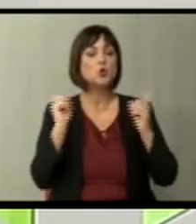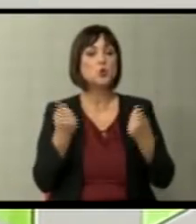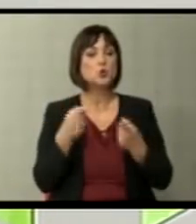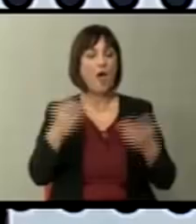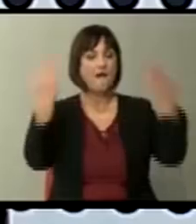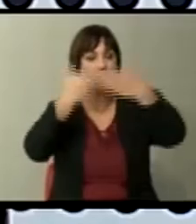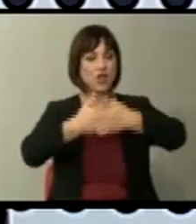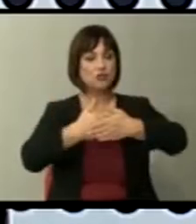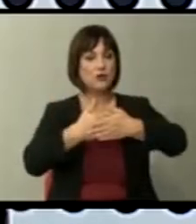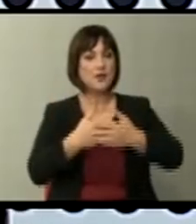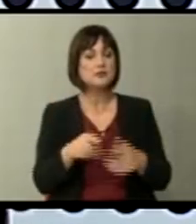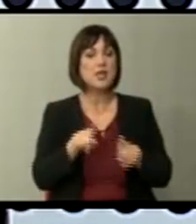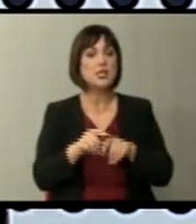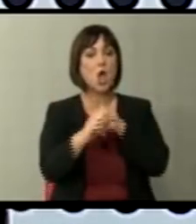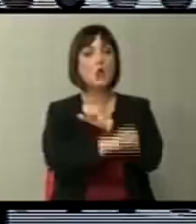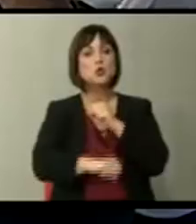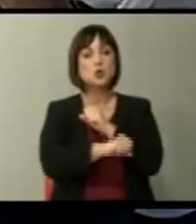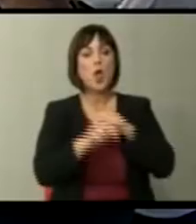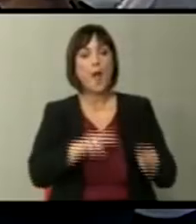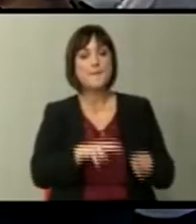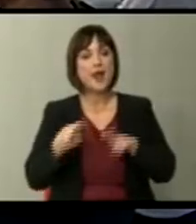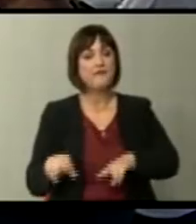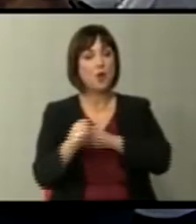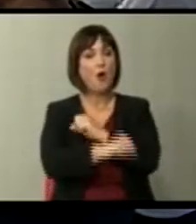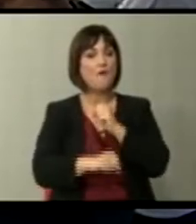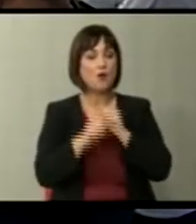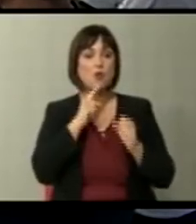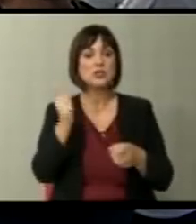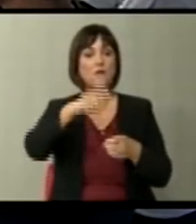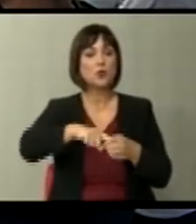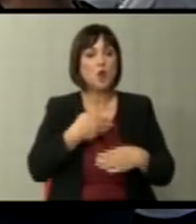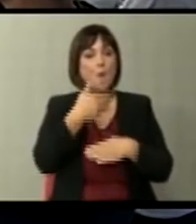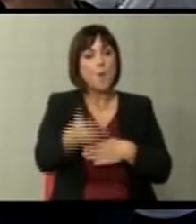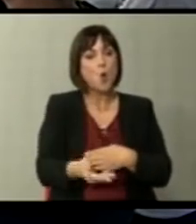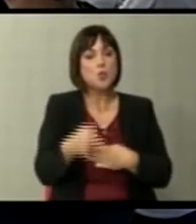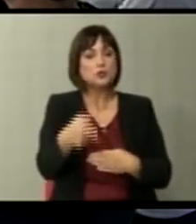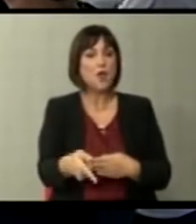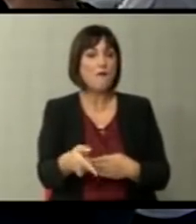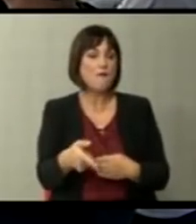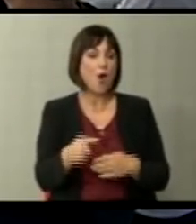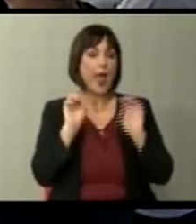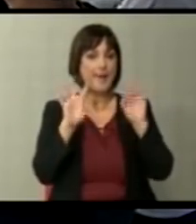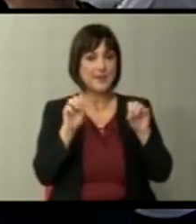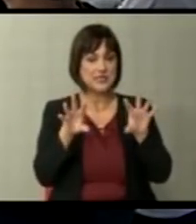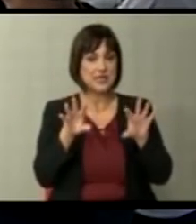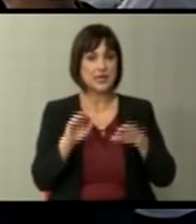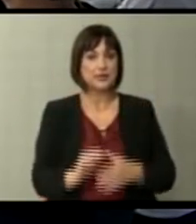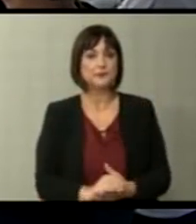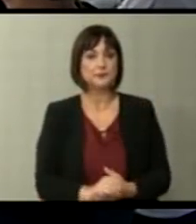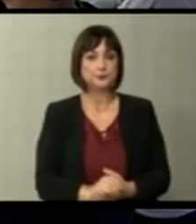вечерва се и студентите од правниот факултет, кои што ќе се включат подосна во текот на емисијата.